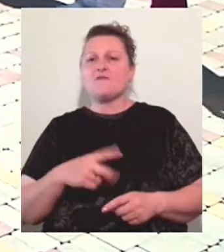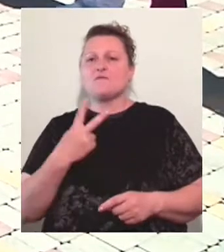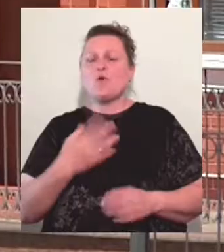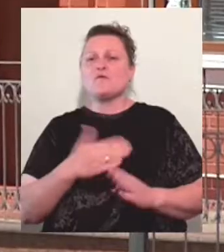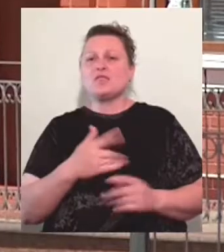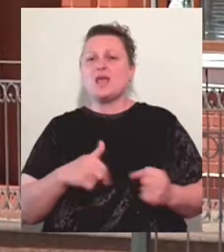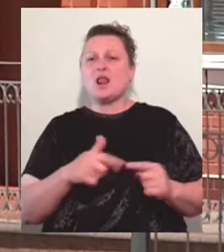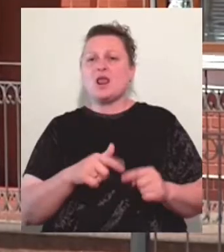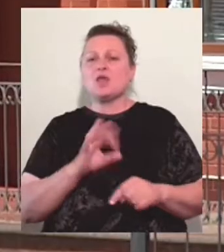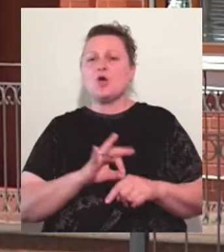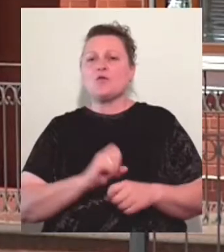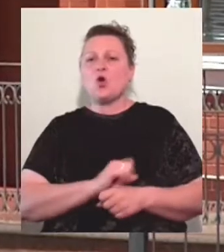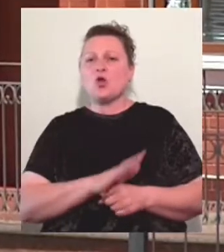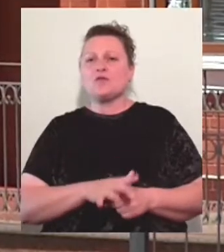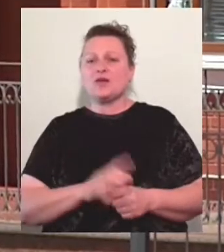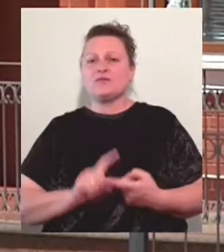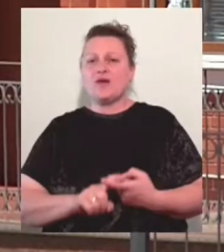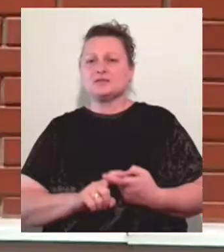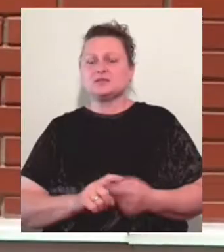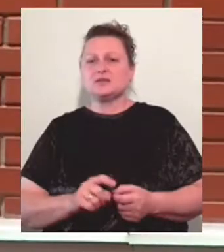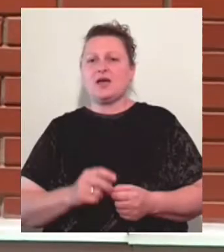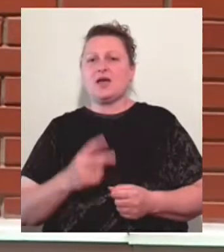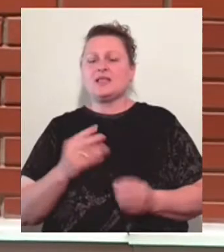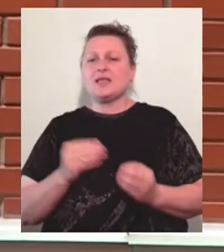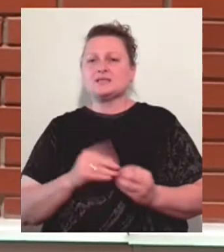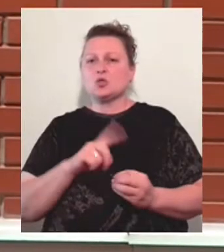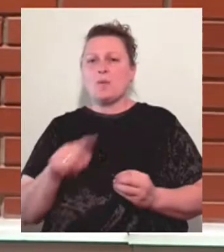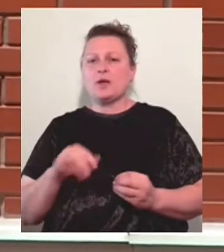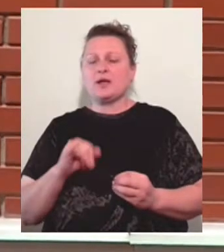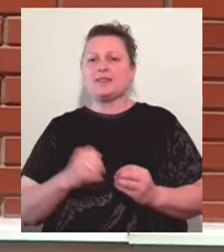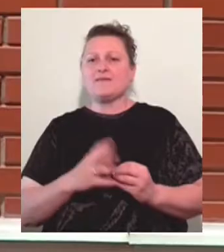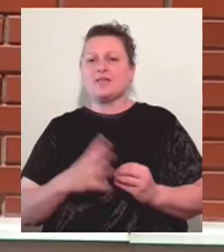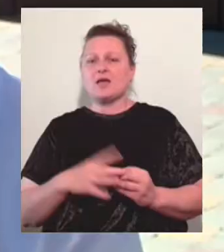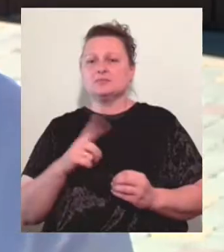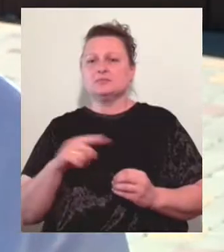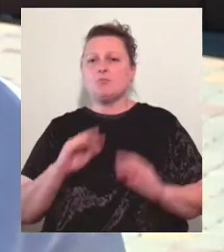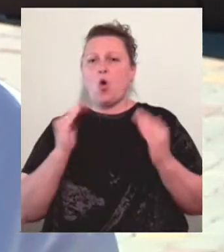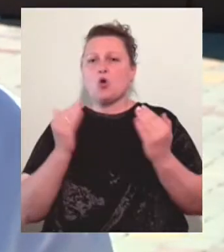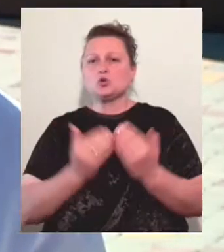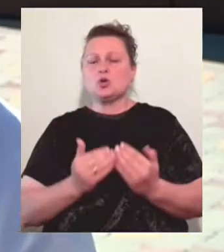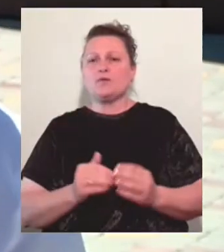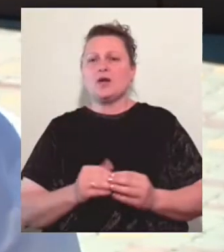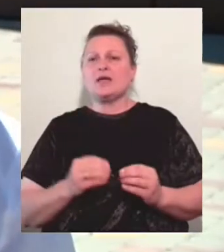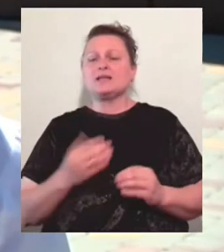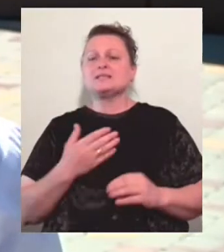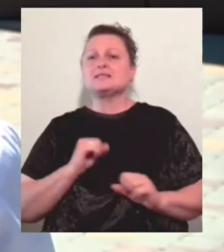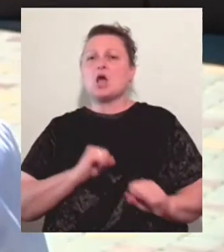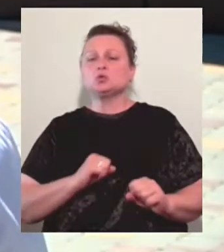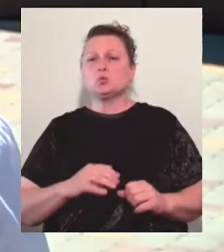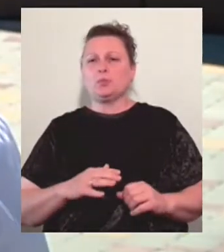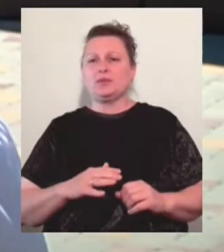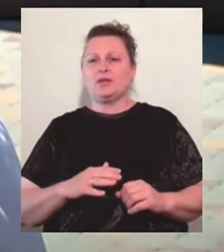хворими на коронавірусну інфекцію – 10-му боксованому та 19-му. Каже заступниця директорки лікарні Наталя